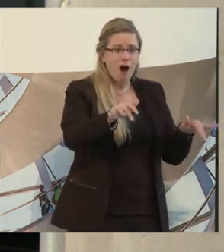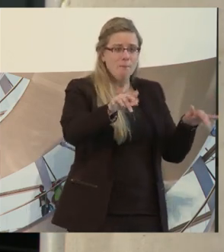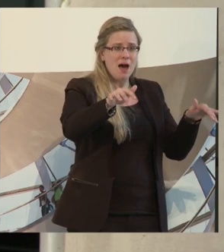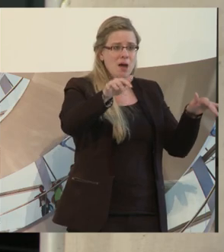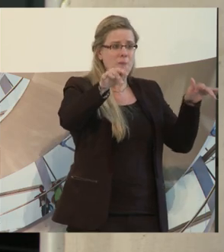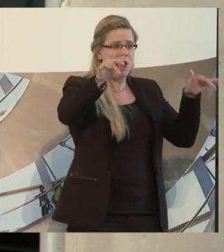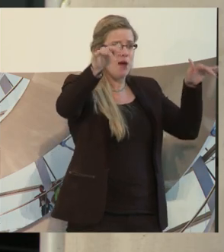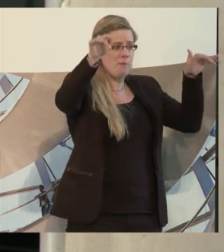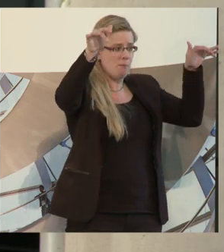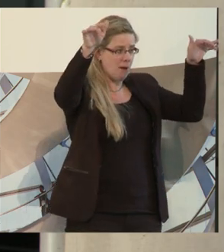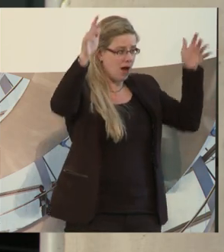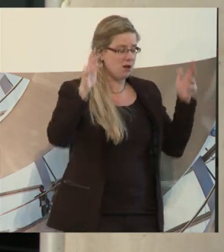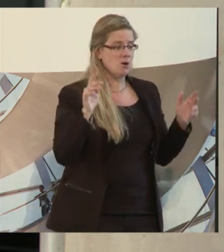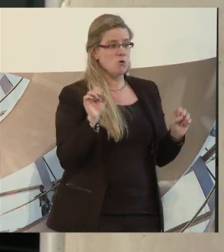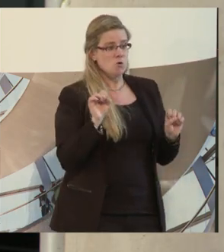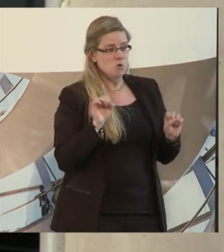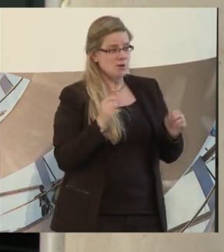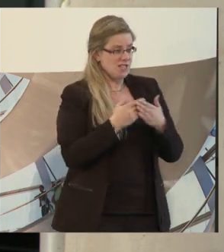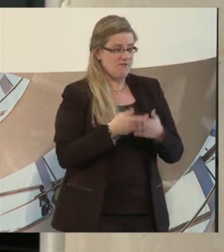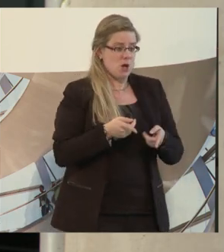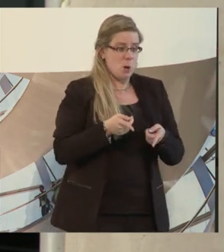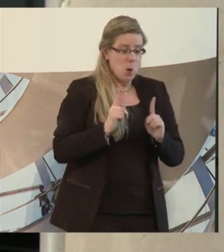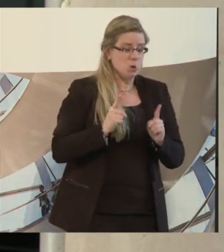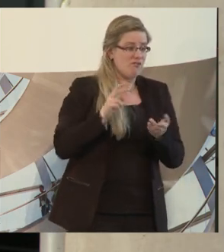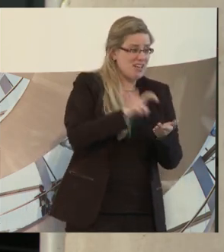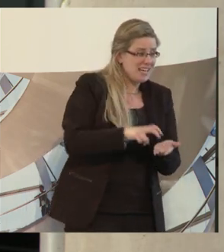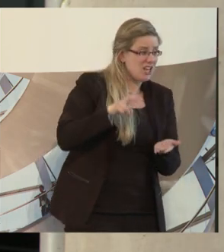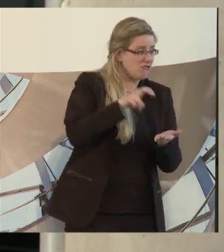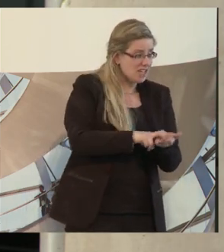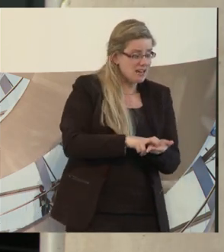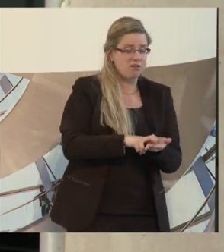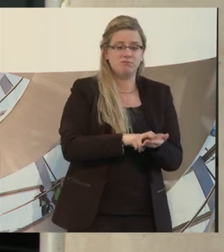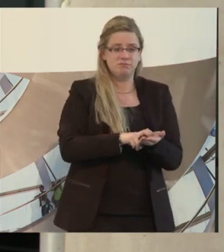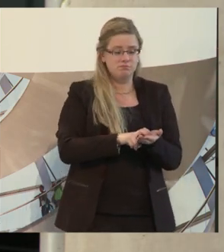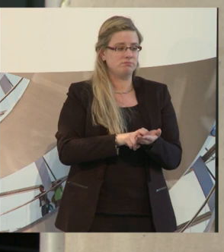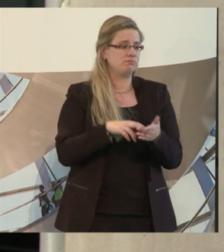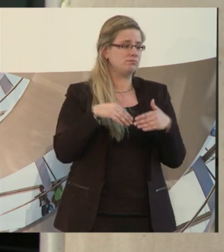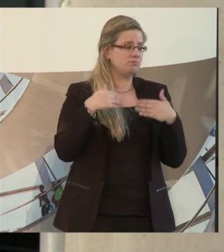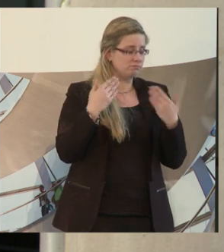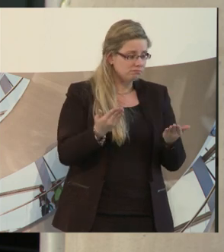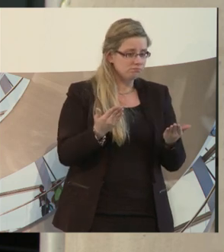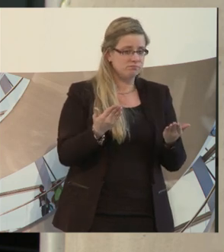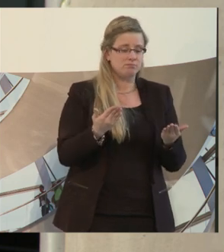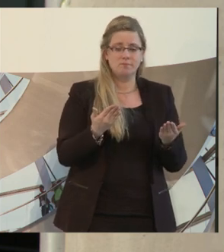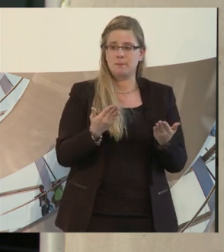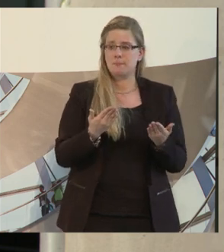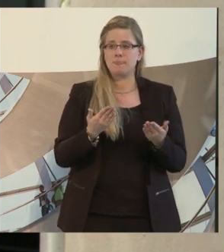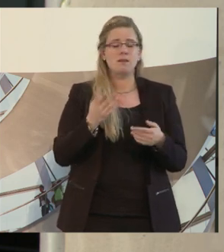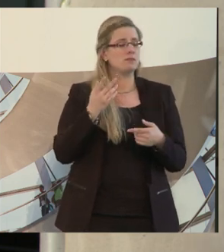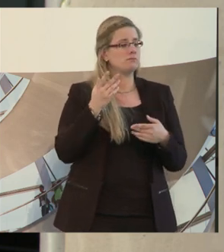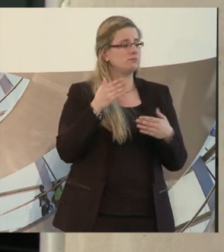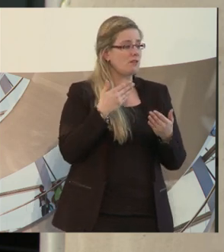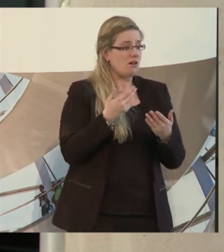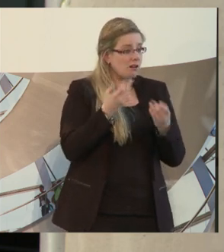nicht dann, damit wächst auf alle Fälle die Zahl der behinderten Menschen, müssen wir